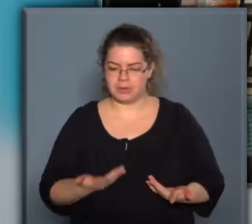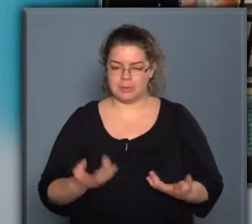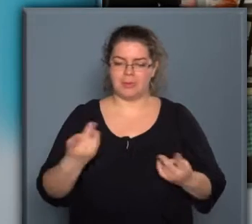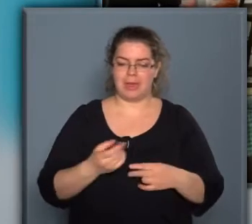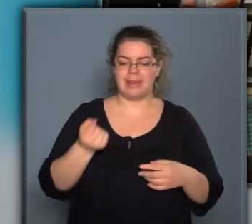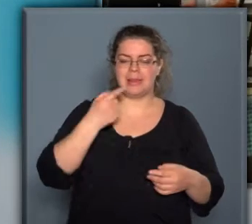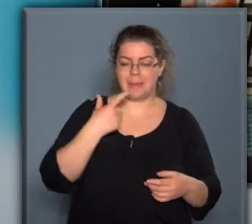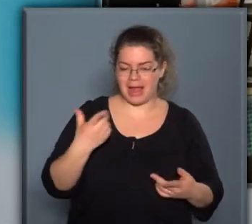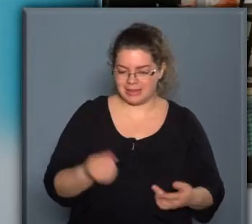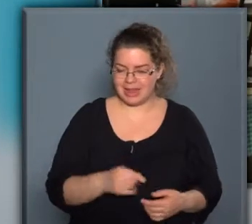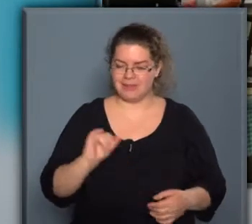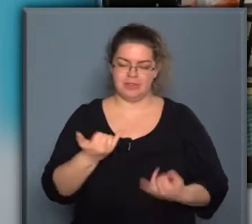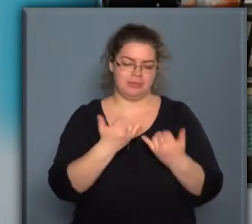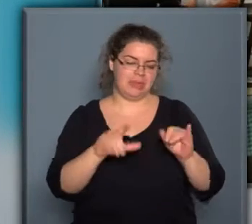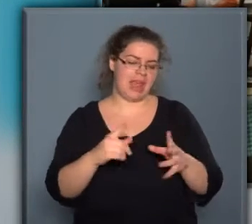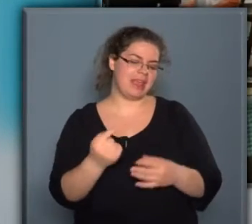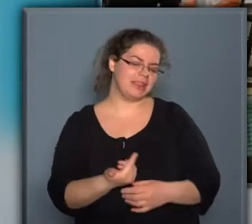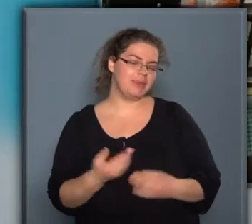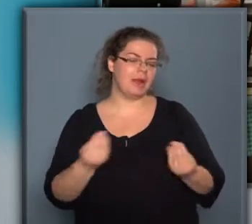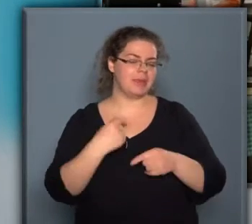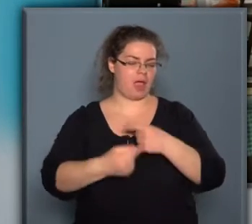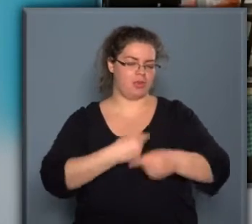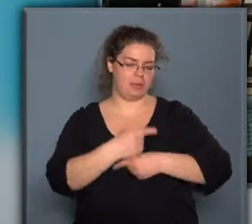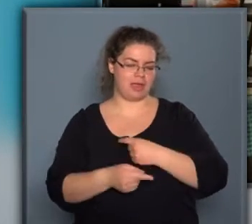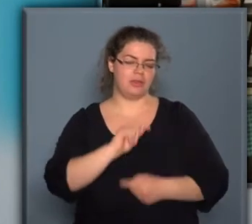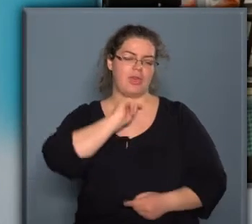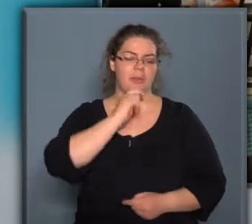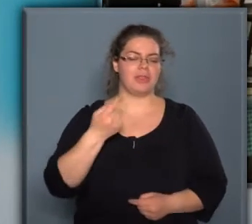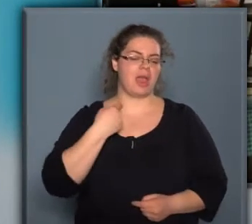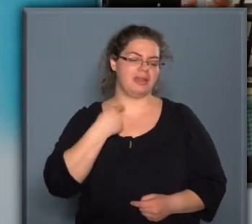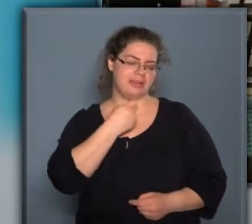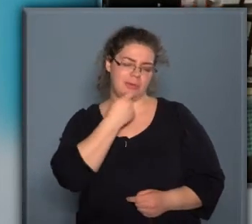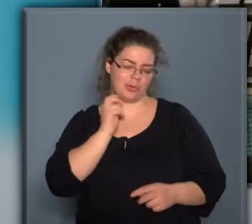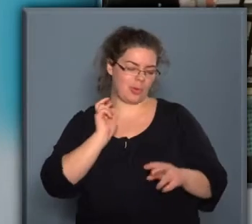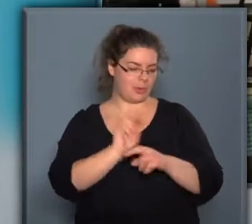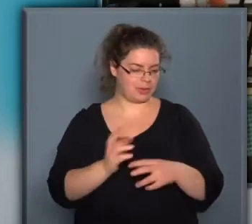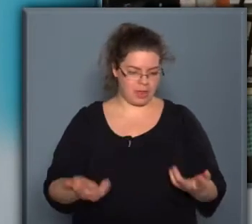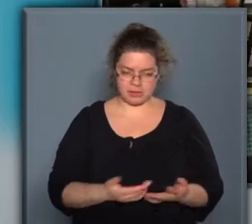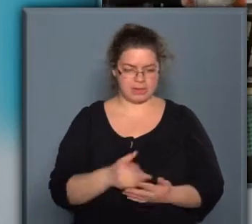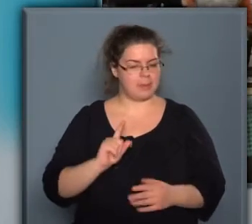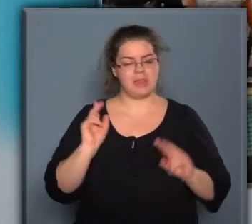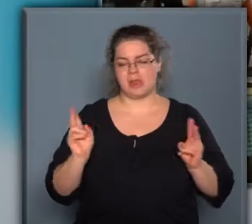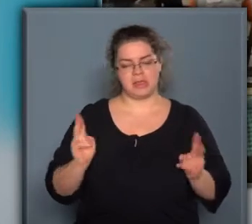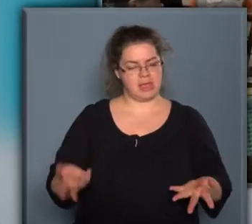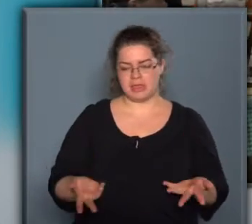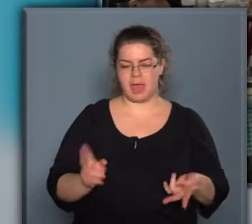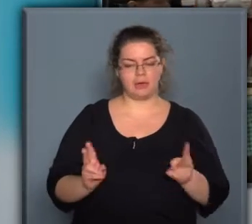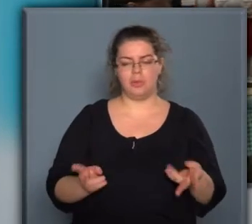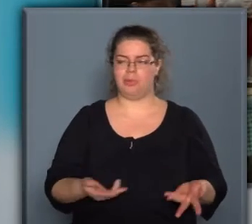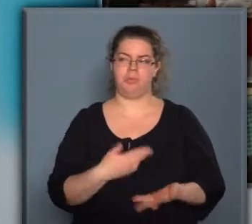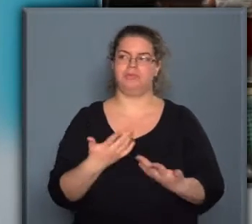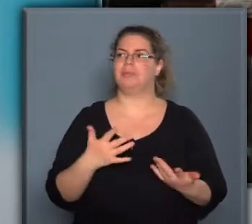nyilván egy kis pálinkával, és minden egyébbel, ami egy hagyományos magyar disztotorhoz hozzátartozik. Tehát nem az a lényeg, hogy